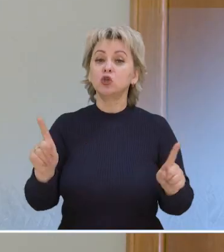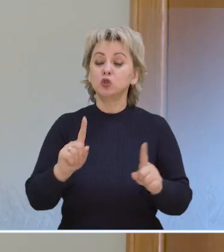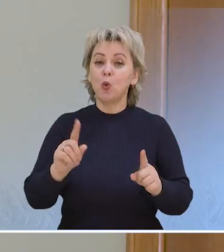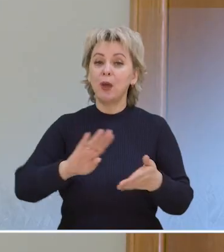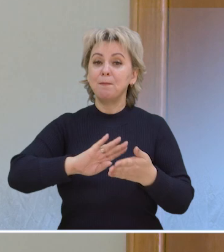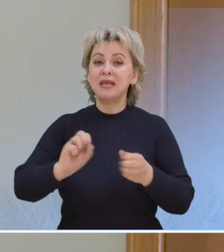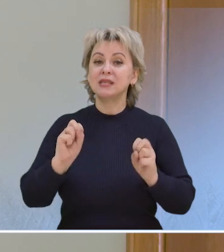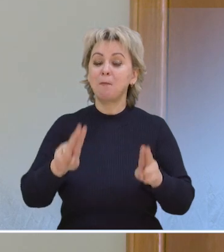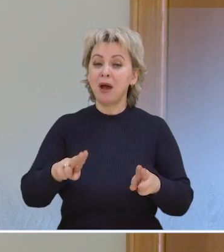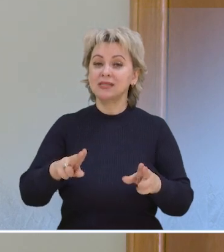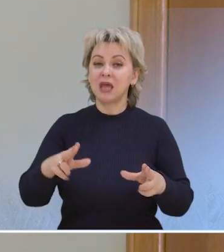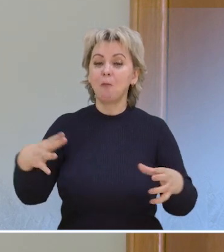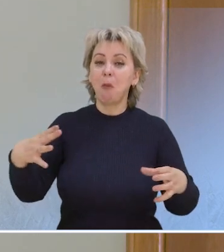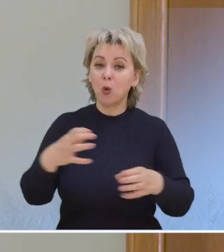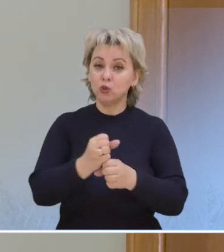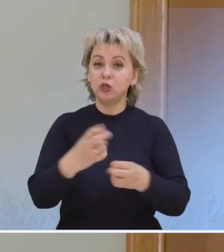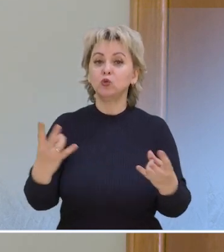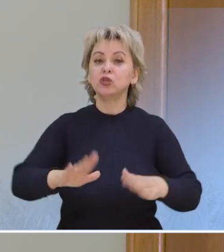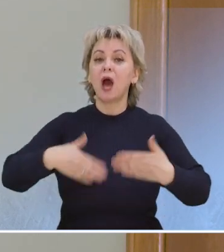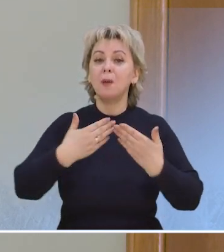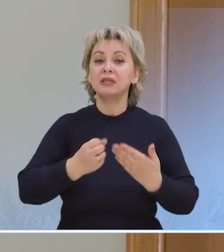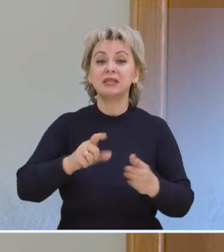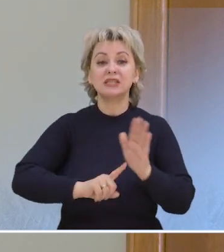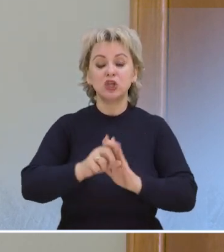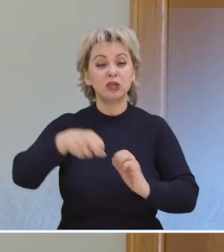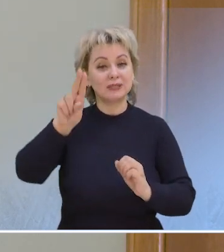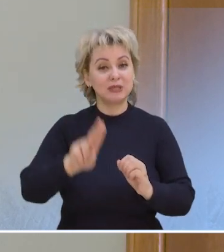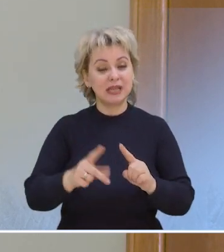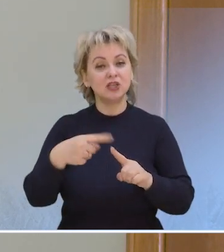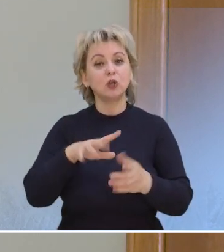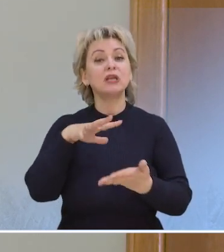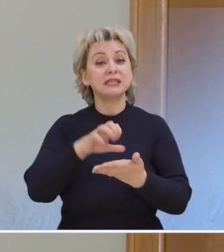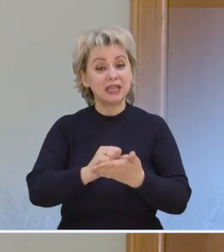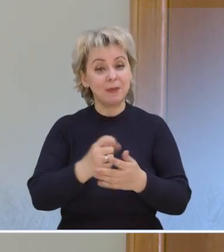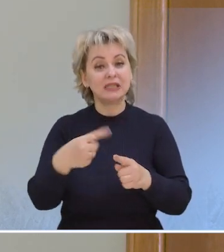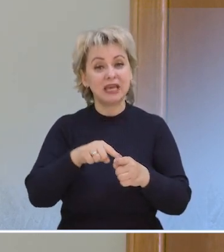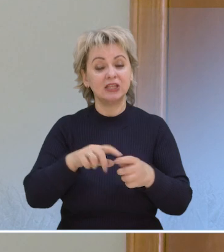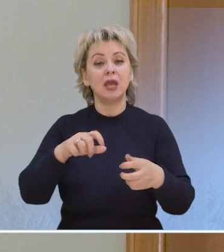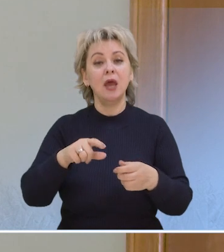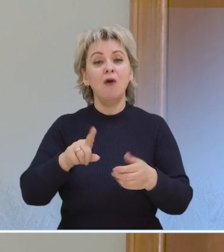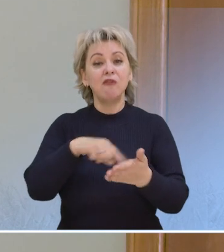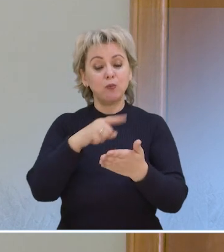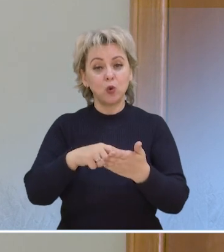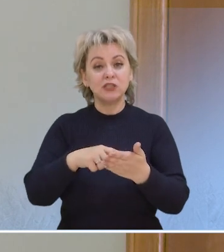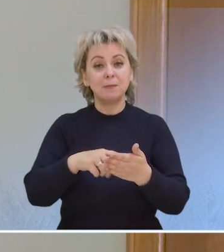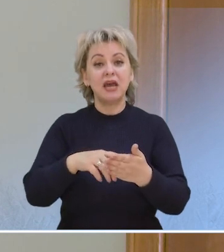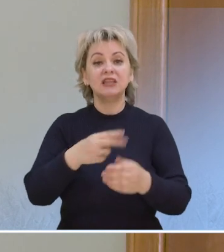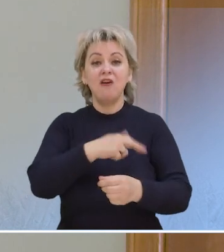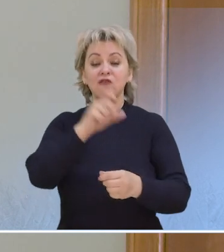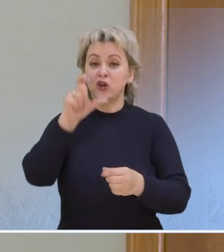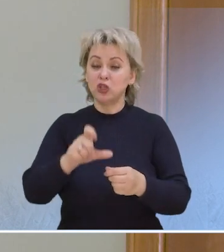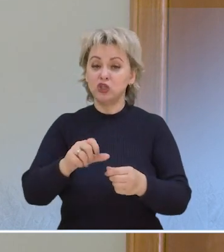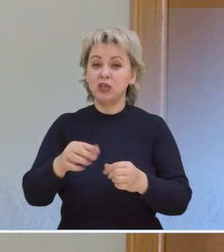Чтобы безопасно похудеть, нужно, прежде всего, я считаю, обратиться сначала к специалисту, который занимается похуданием. Это прежде всего врачи